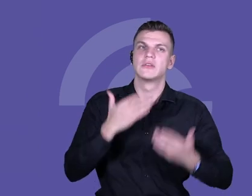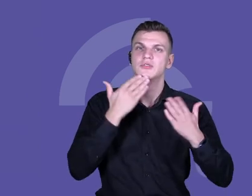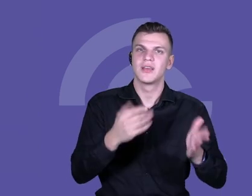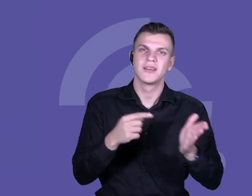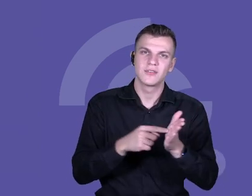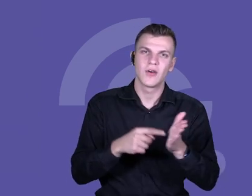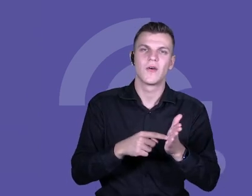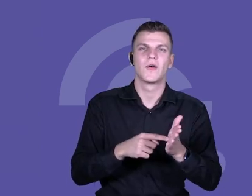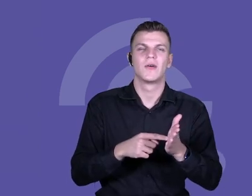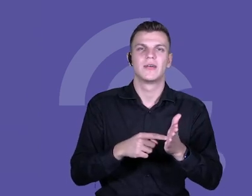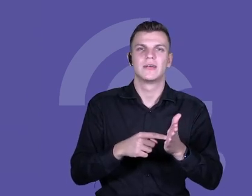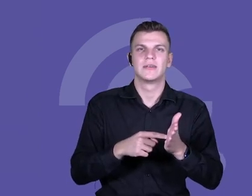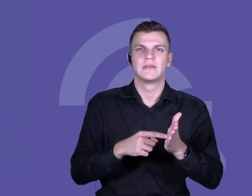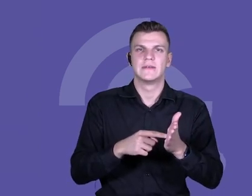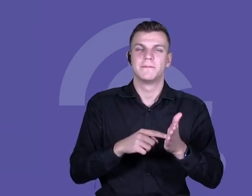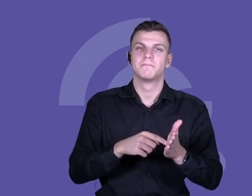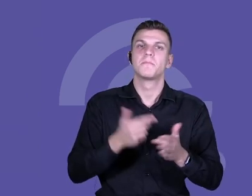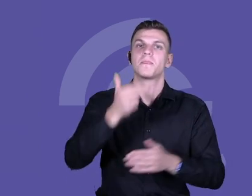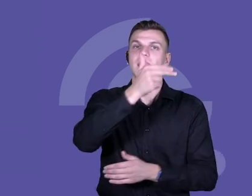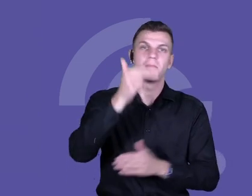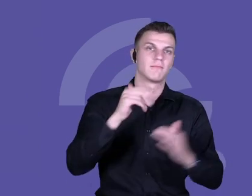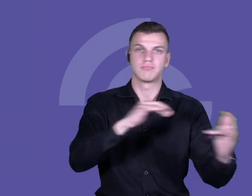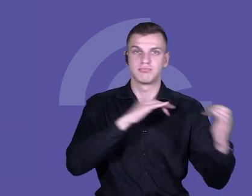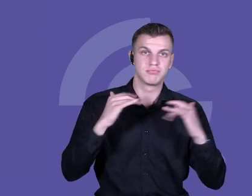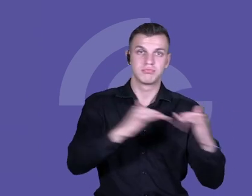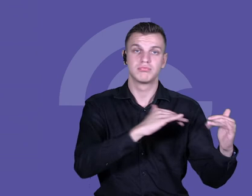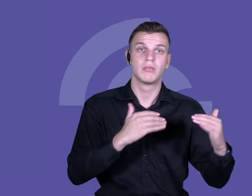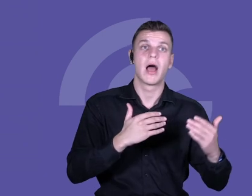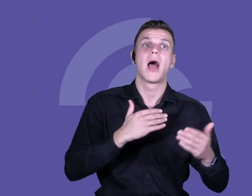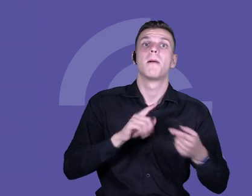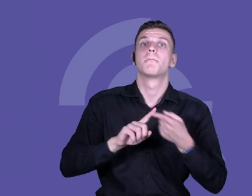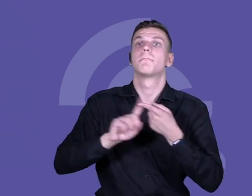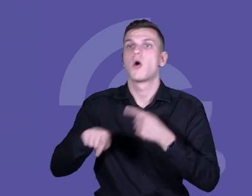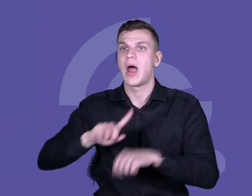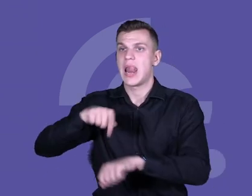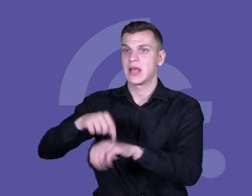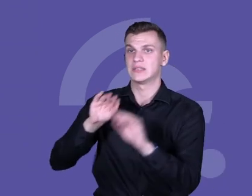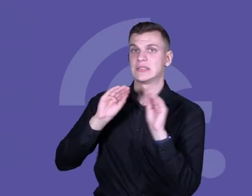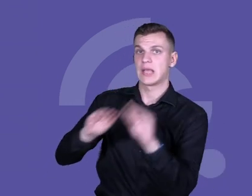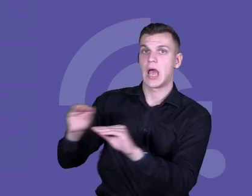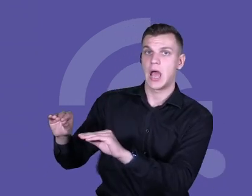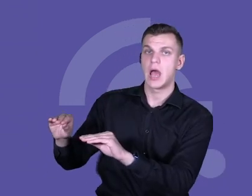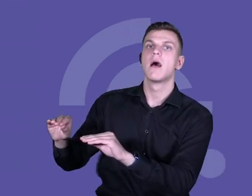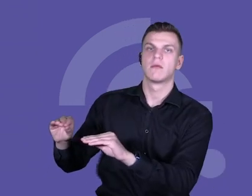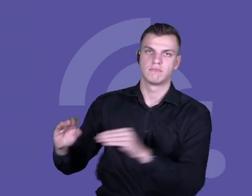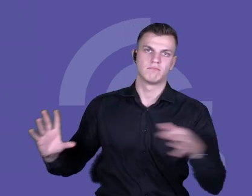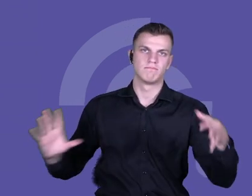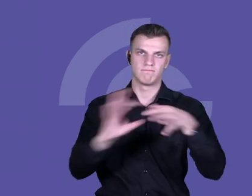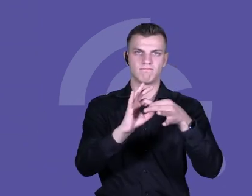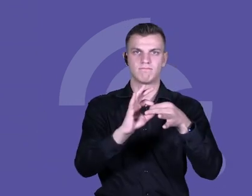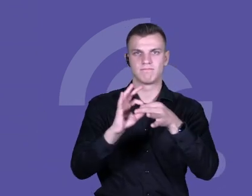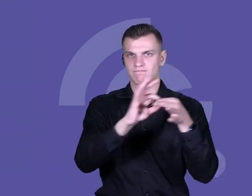związek pomiędzy tego, co omawiamy, a praktyka na lekcjach była powiązana. Także